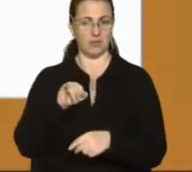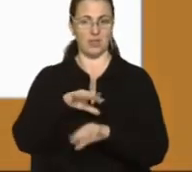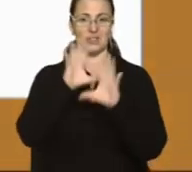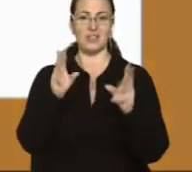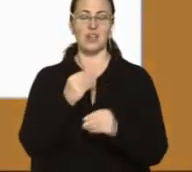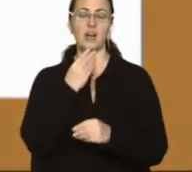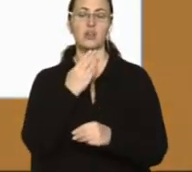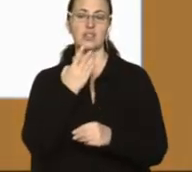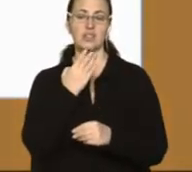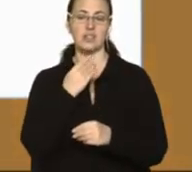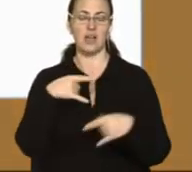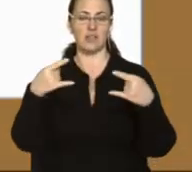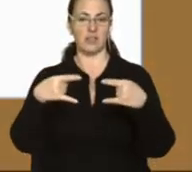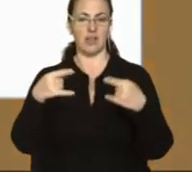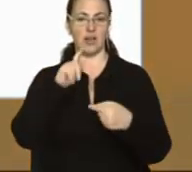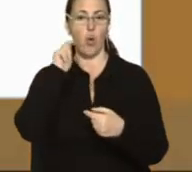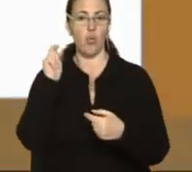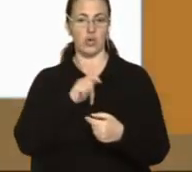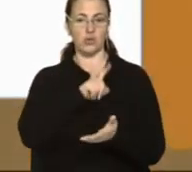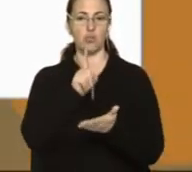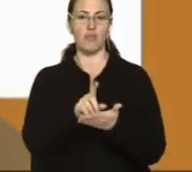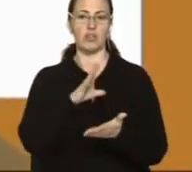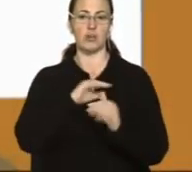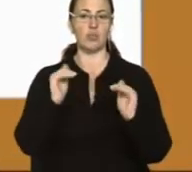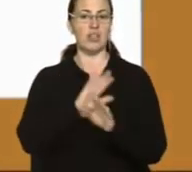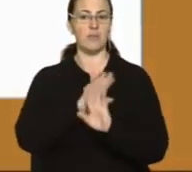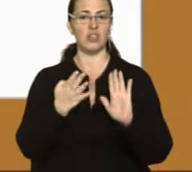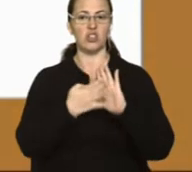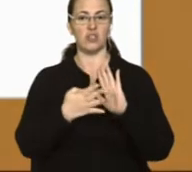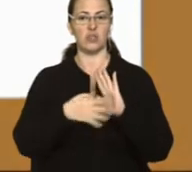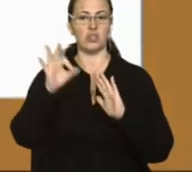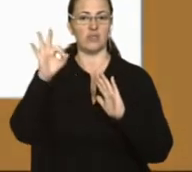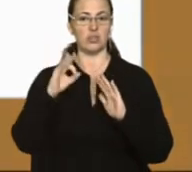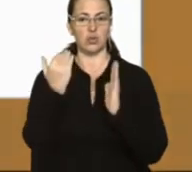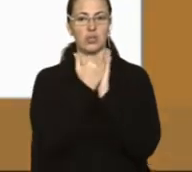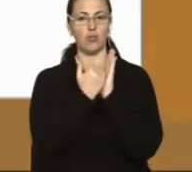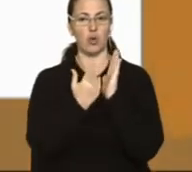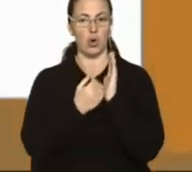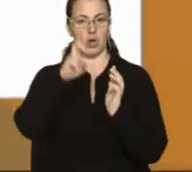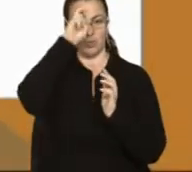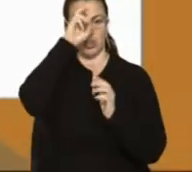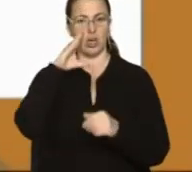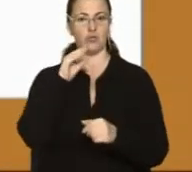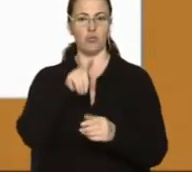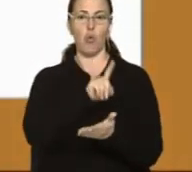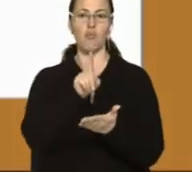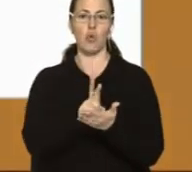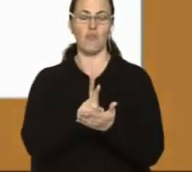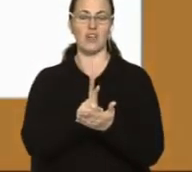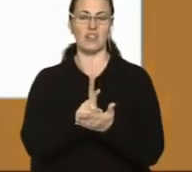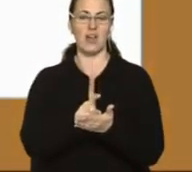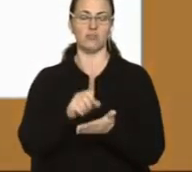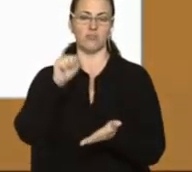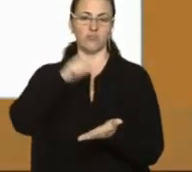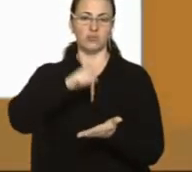загальнонаціональних телеканалах української має бути не менше, ніж 90% програм. Державною мовою повинні виходити не